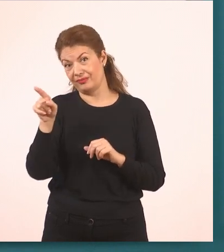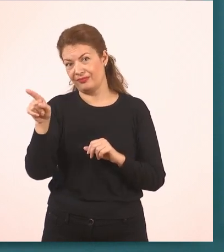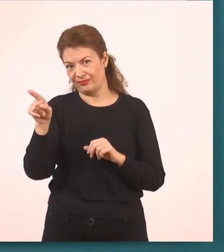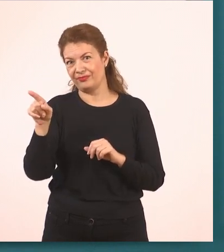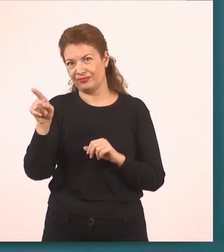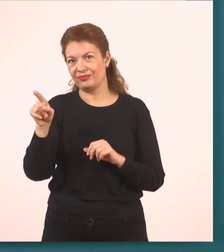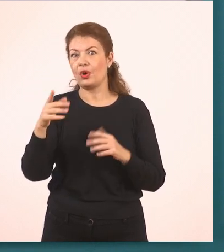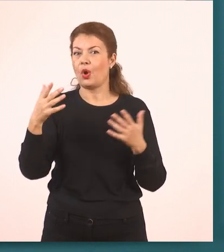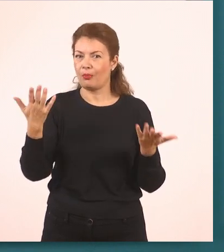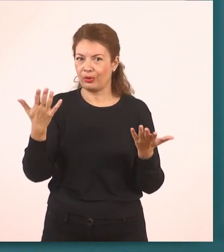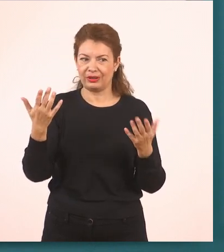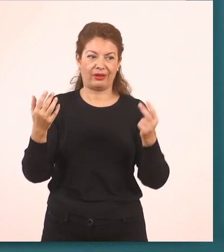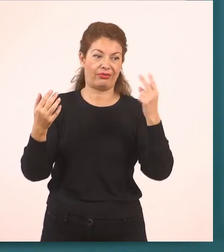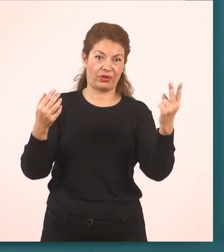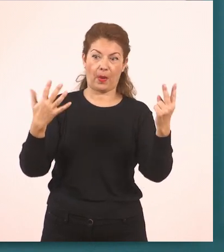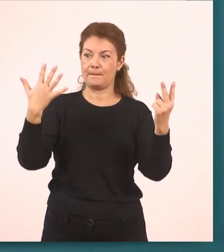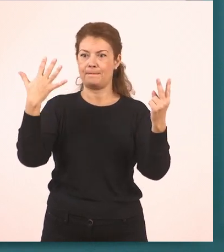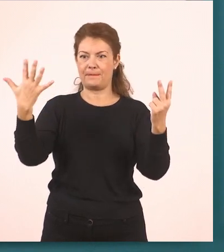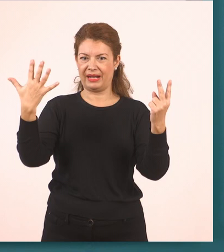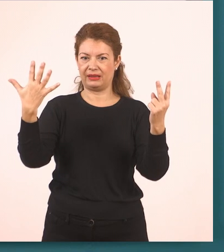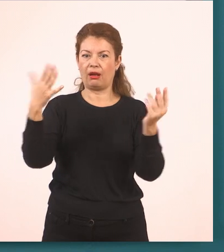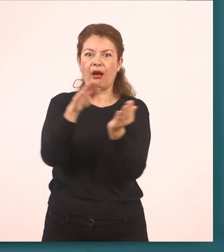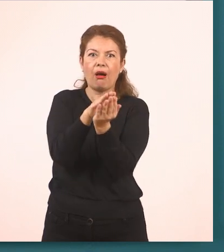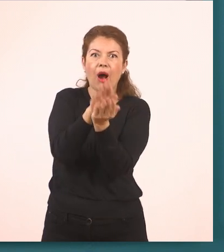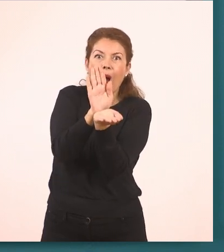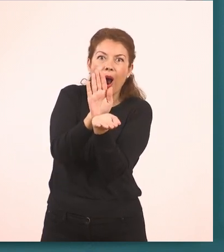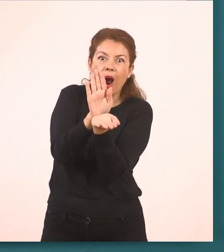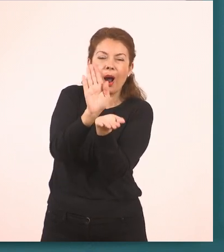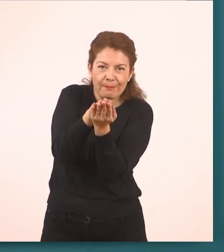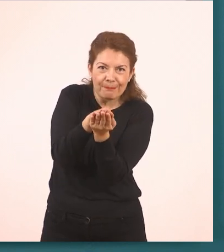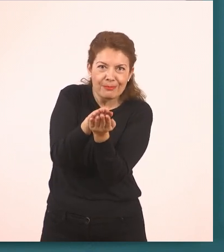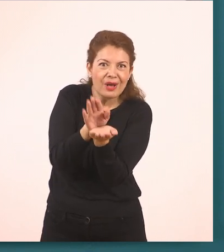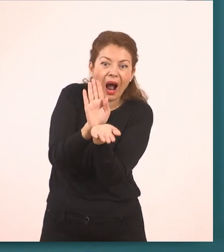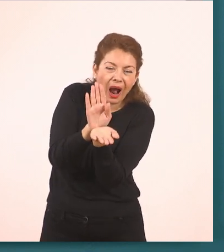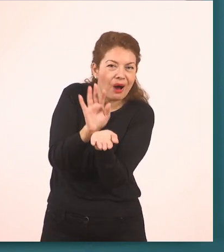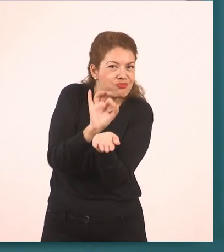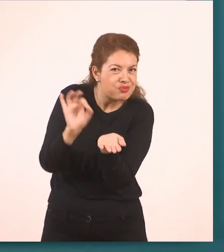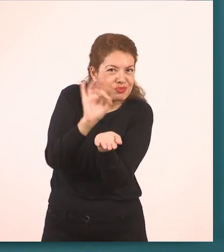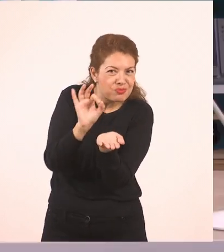το στόμα μου θα κοιτάζει και πάλι από εδώ.